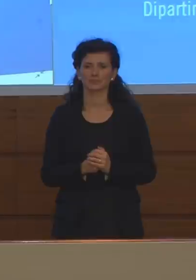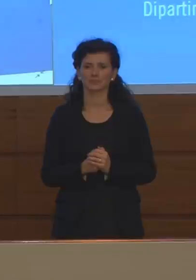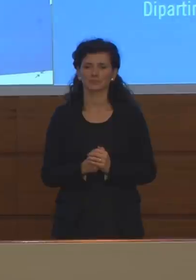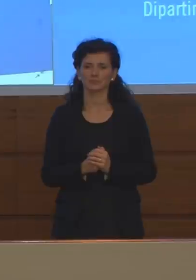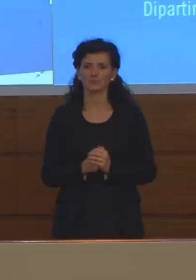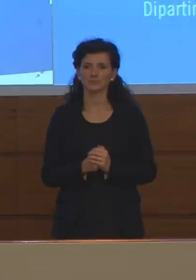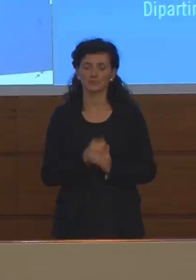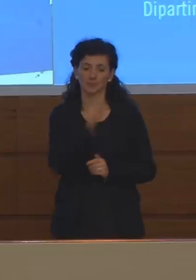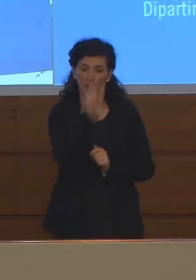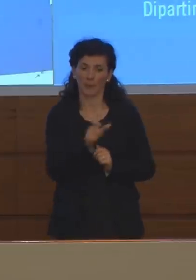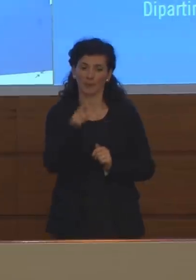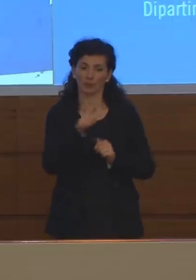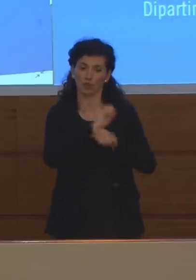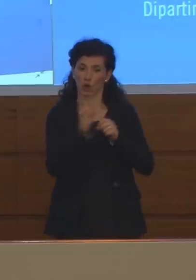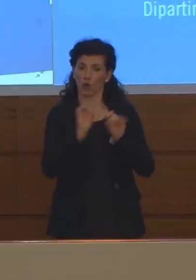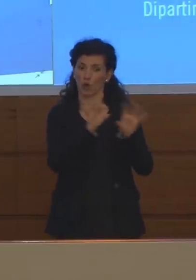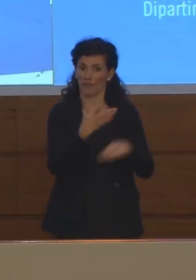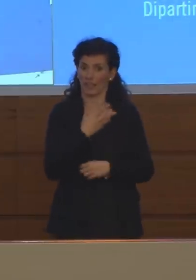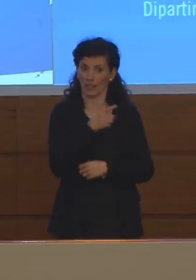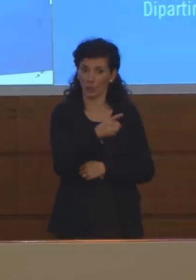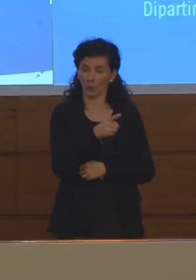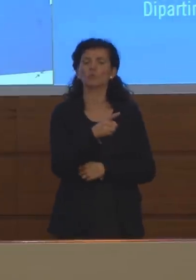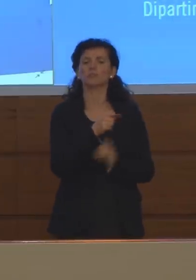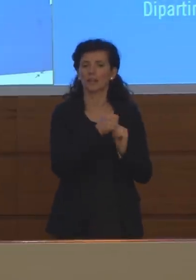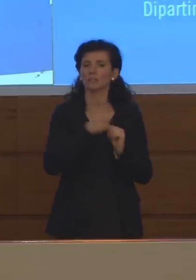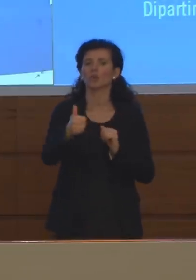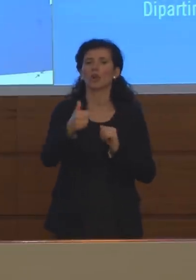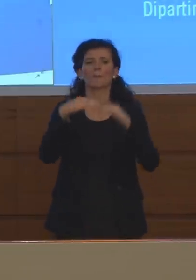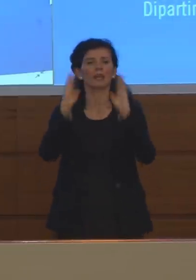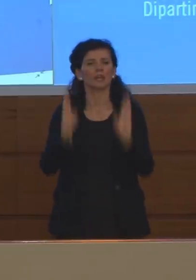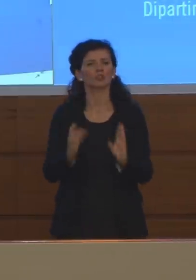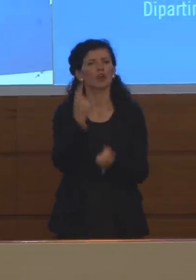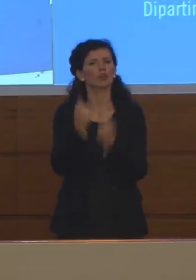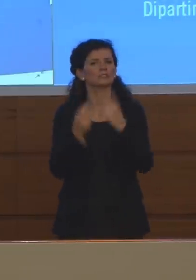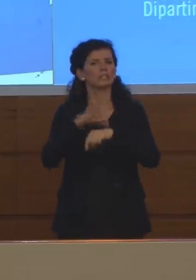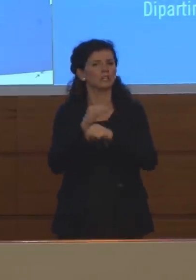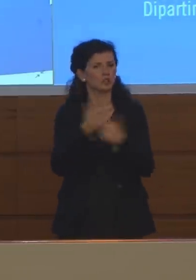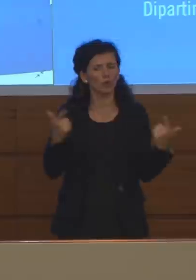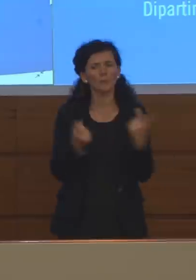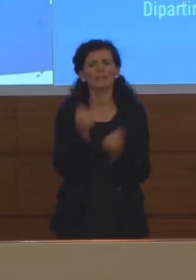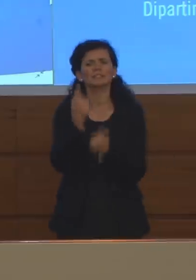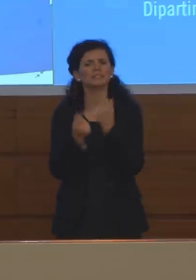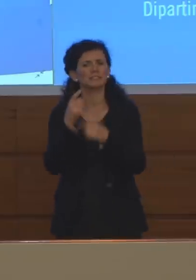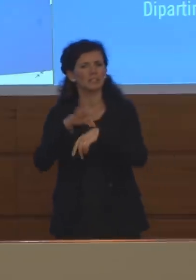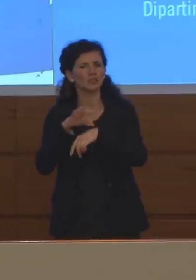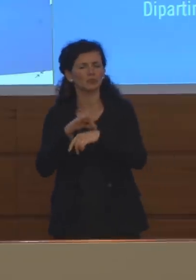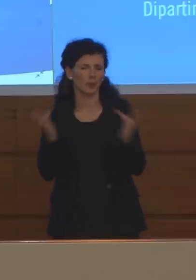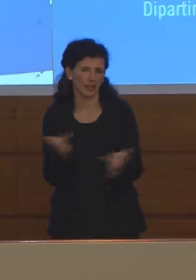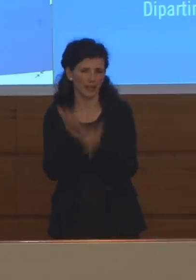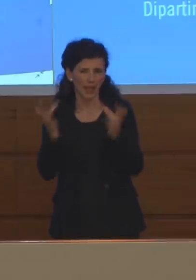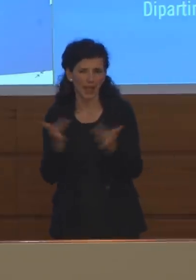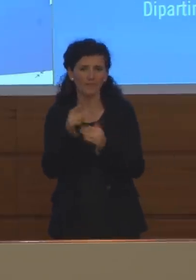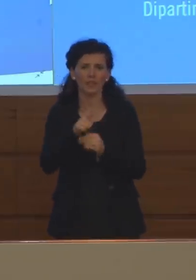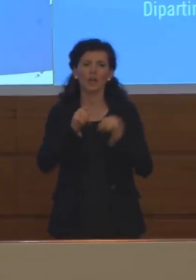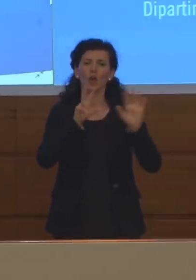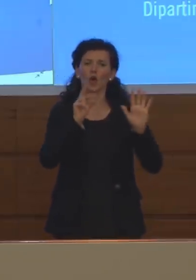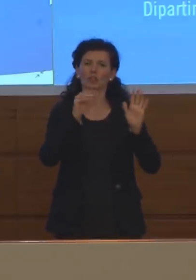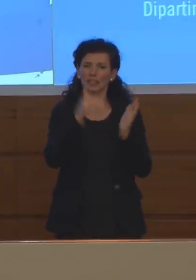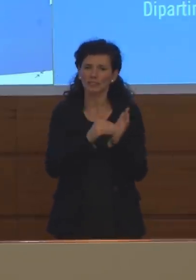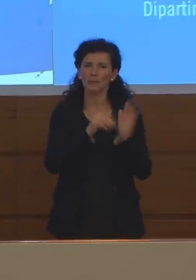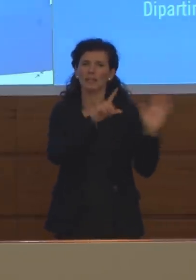positivi sono in isolamento senza sintomi o con sintomi lievi sono 80